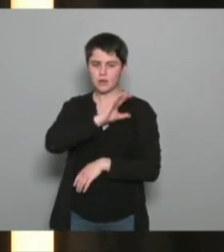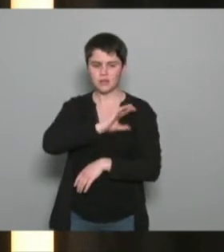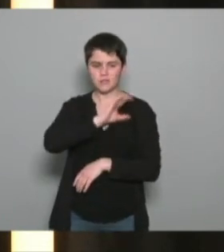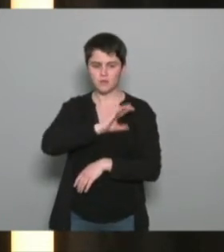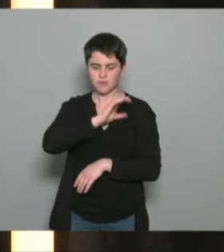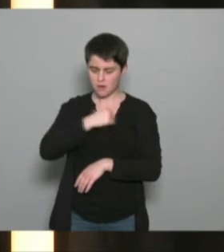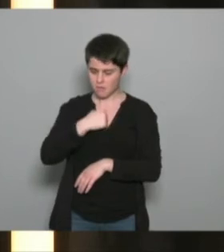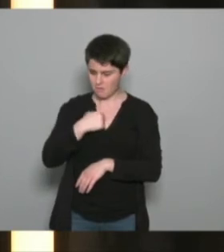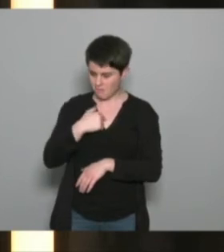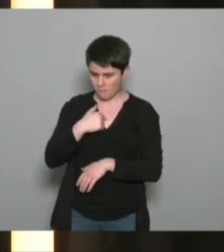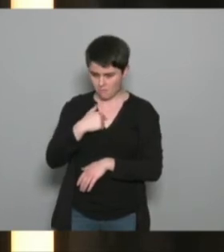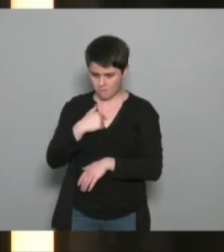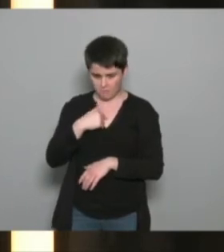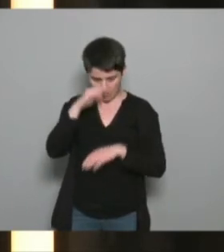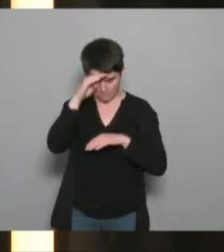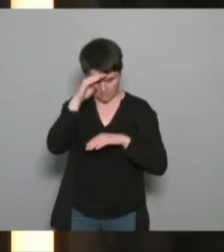là aujourd'hui